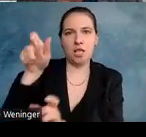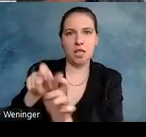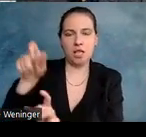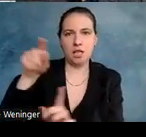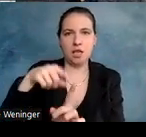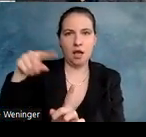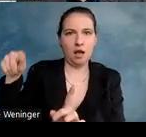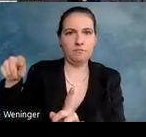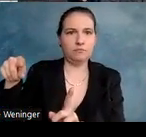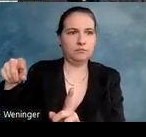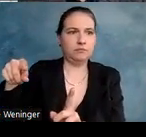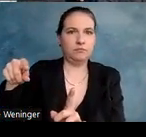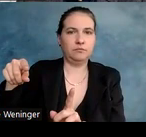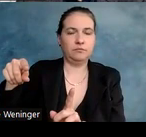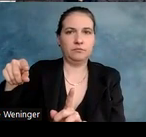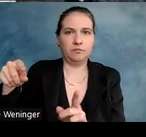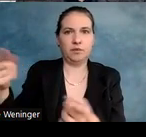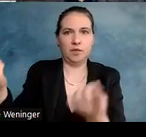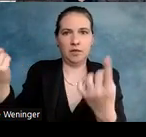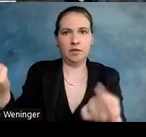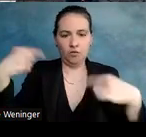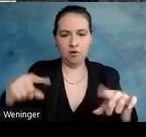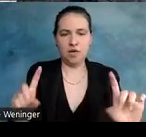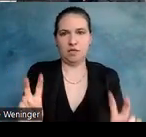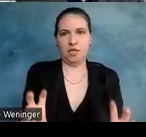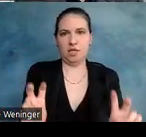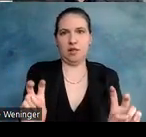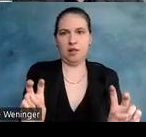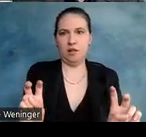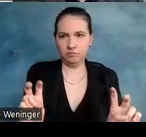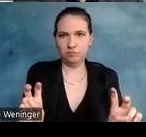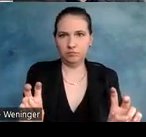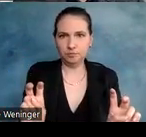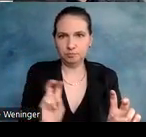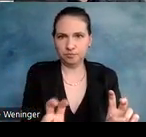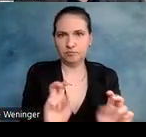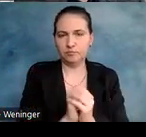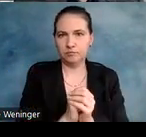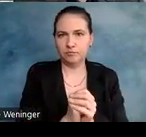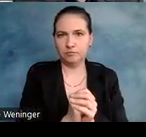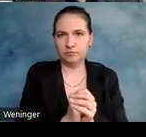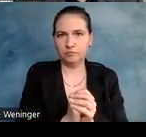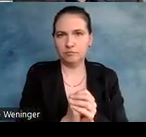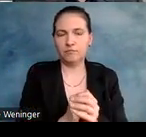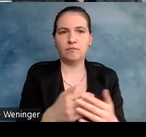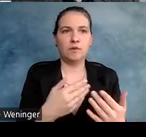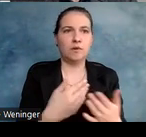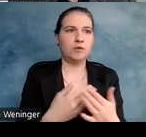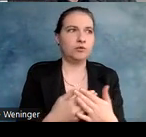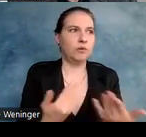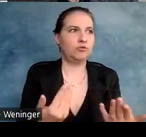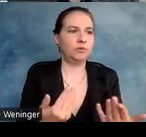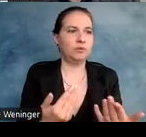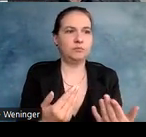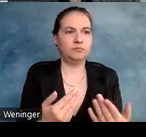die kann ich einfach in den Untertitel schreiben. Untertitel für eine Abbildung steht dann meistens.